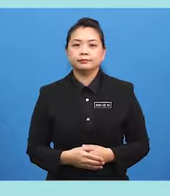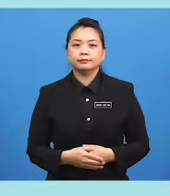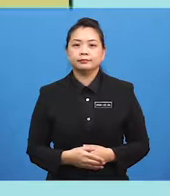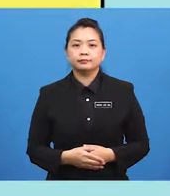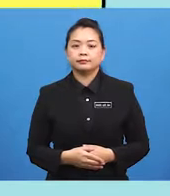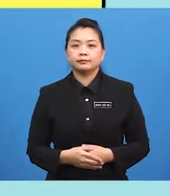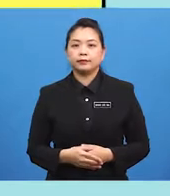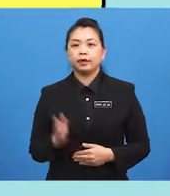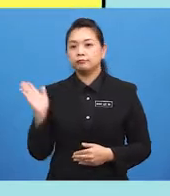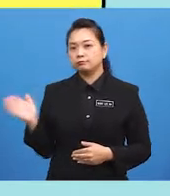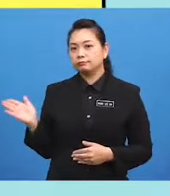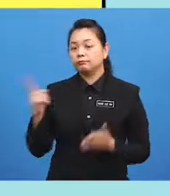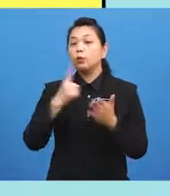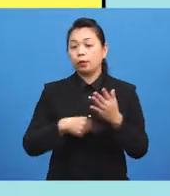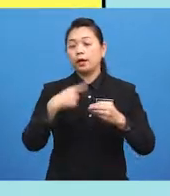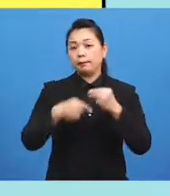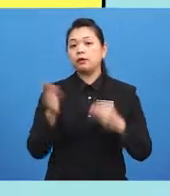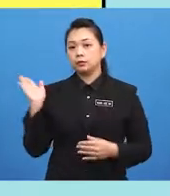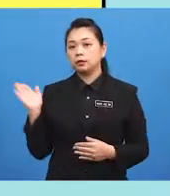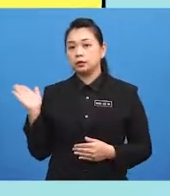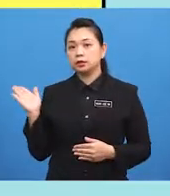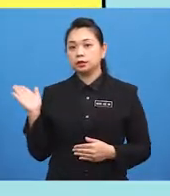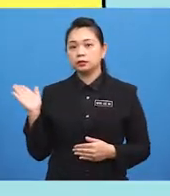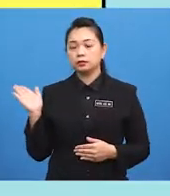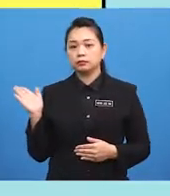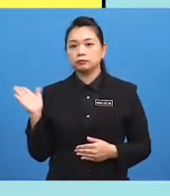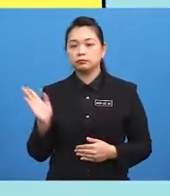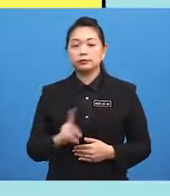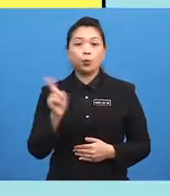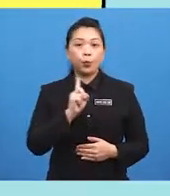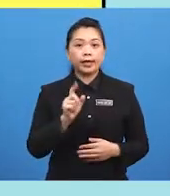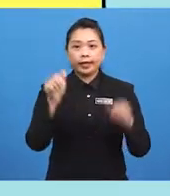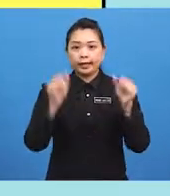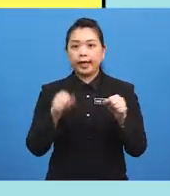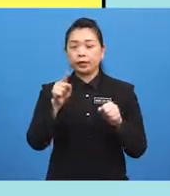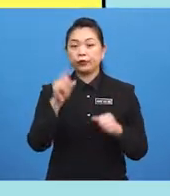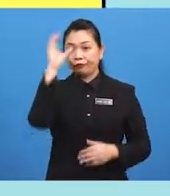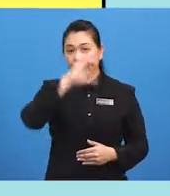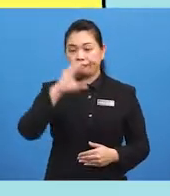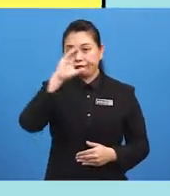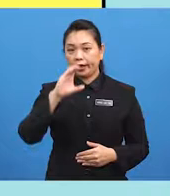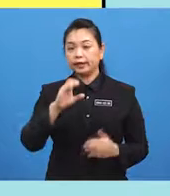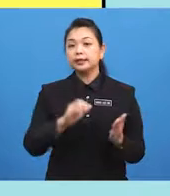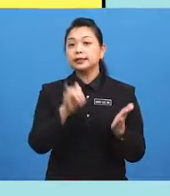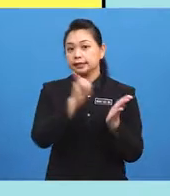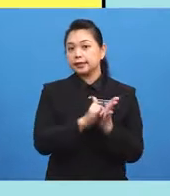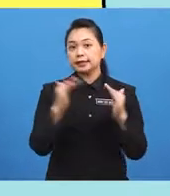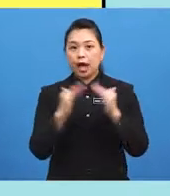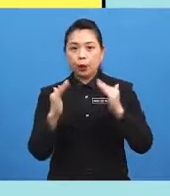And what about... ...this house? Where... ...can you find... ...this house?